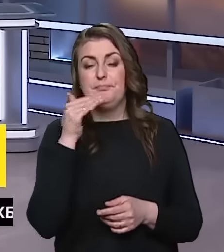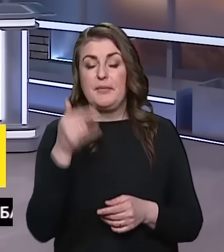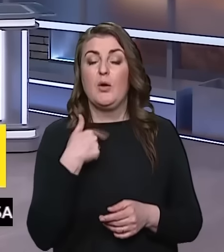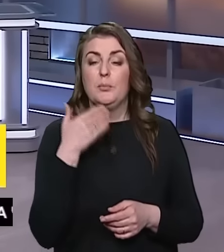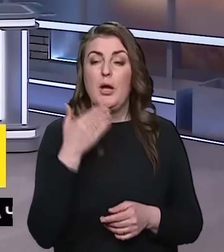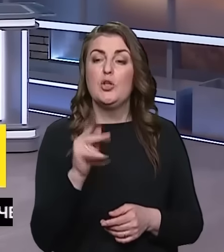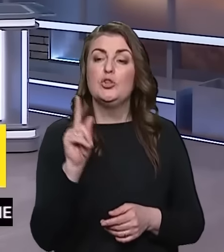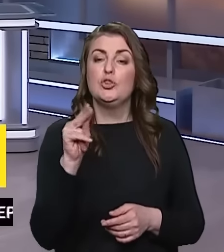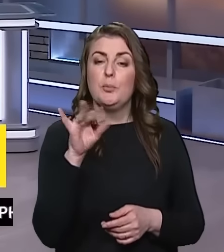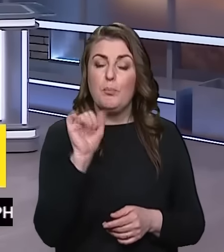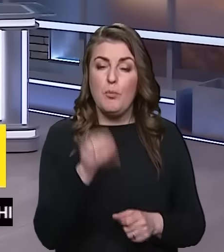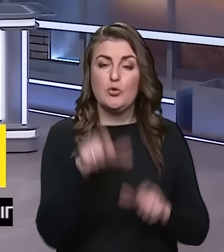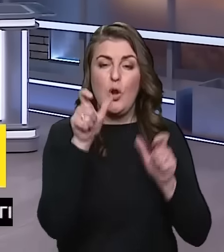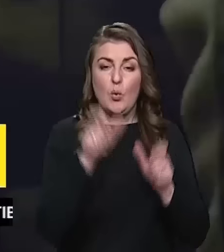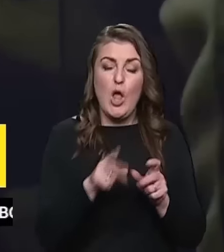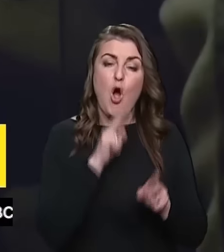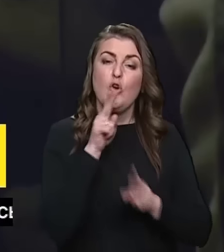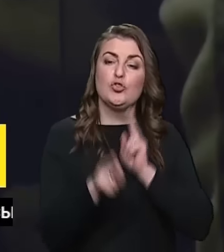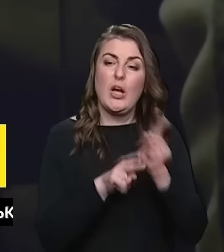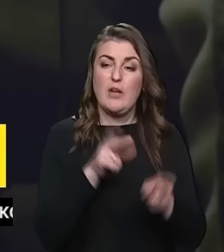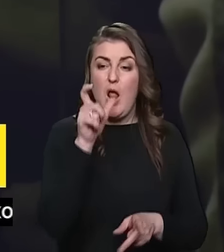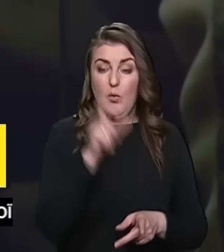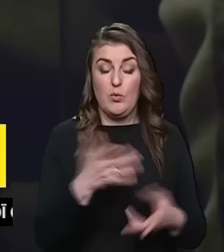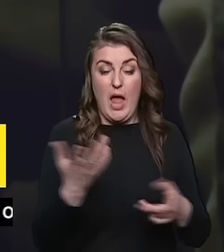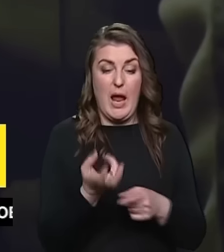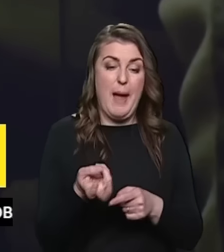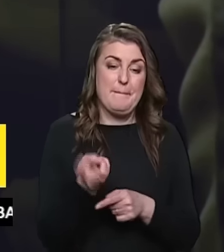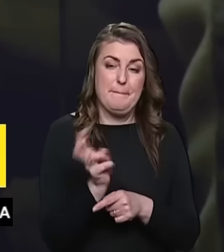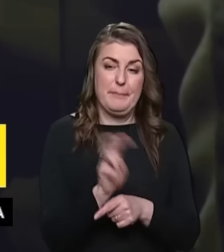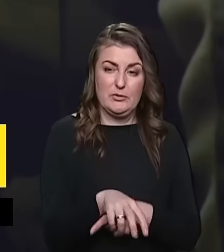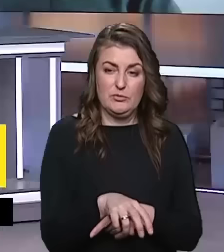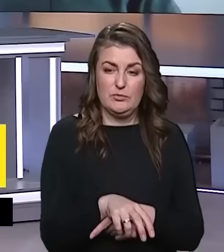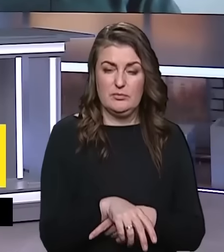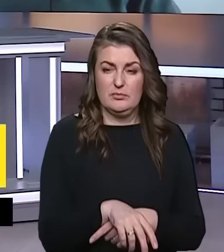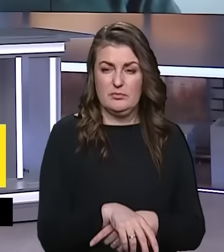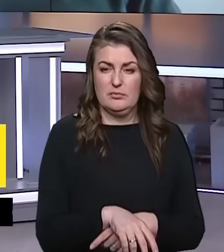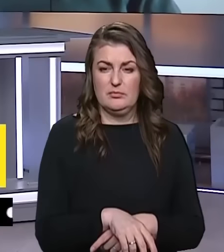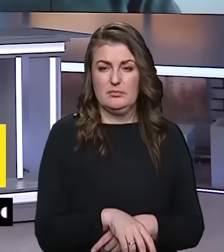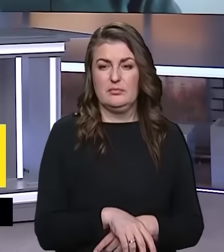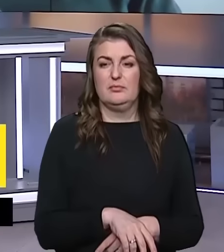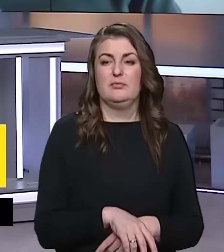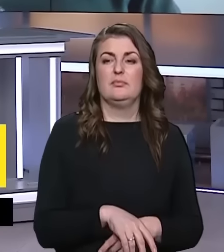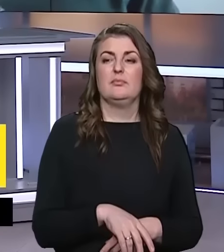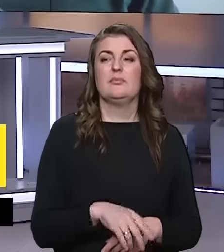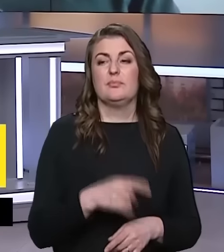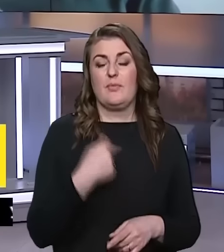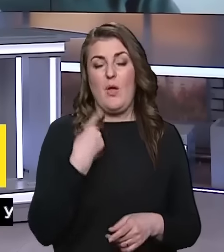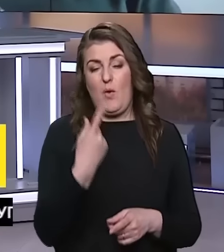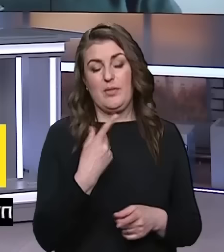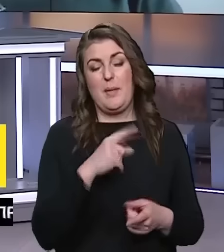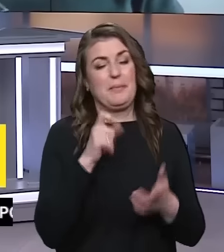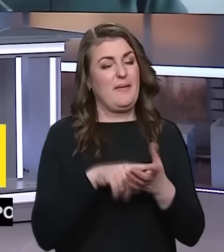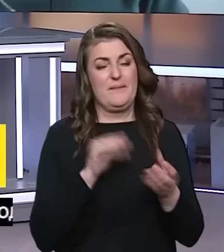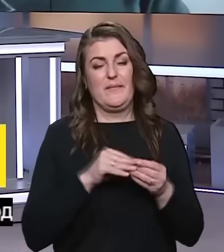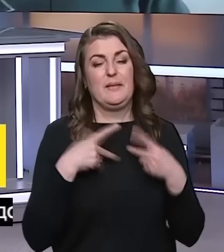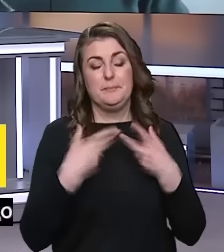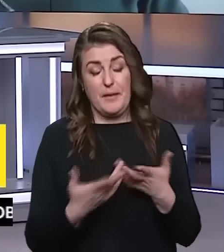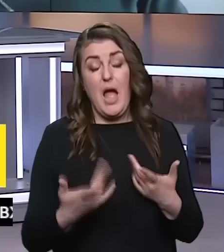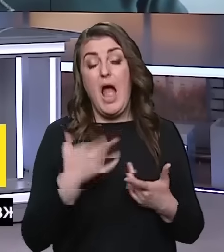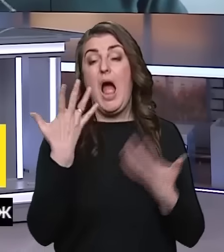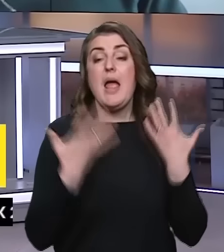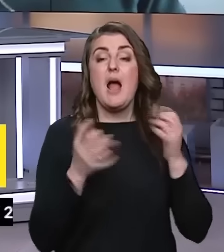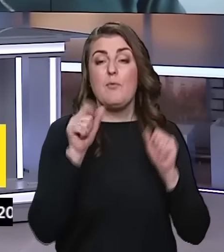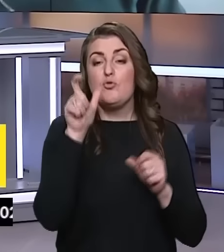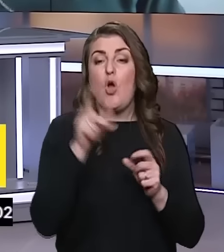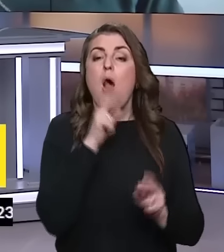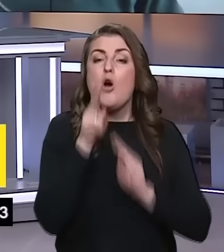спитати, але я. Чи може людина оскаржити? От людина, яка прийшла... А в мене таке себе питання було. Одне від двох у нас. Як може